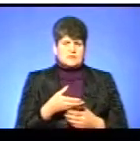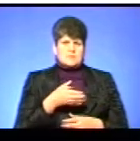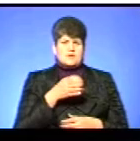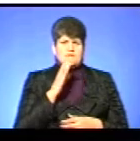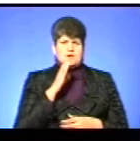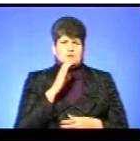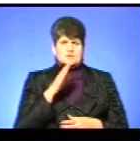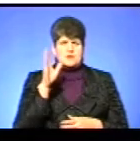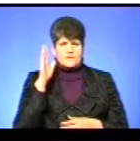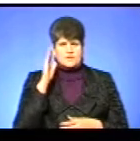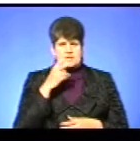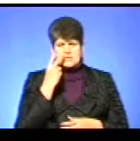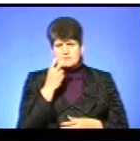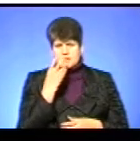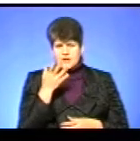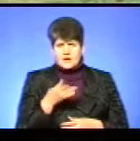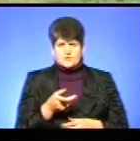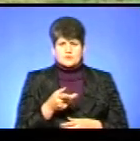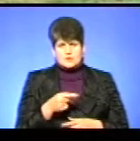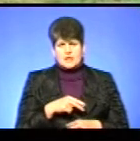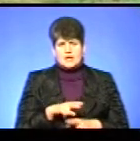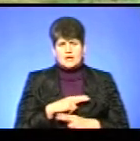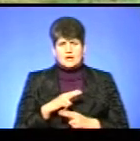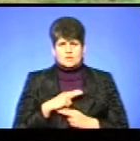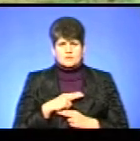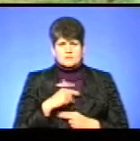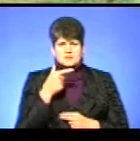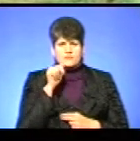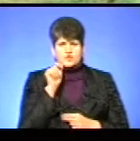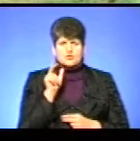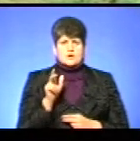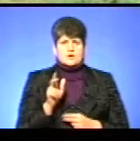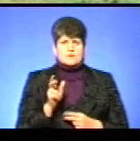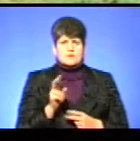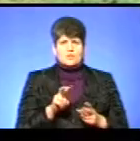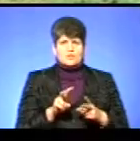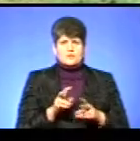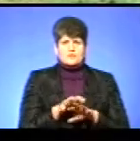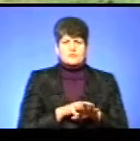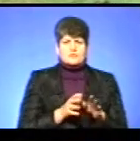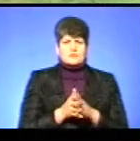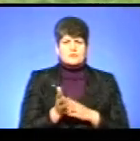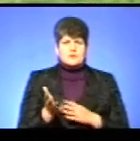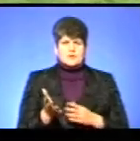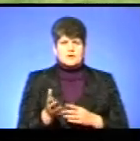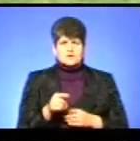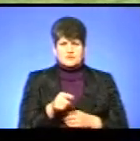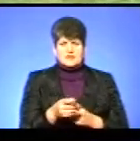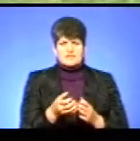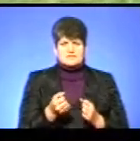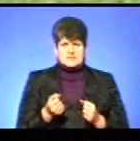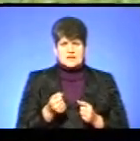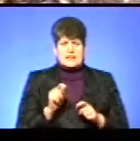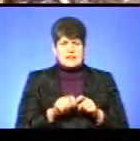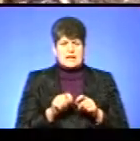смердячої, де вони численно гинуть. Позавчора приходили, надівали білі рукавички, а чи вони взяли їх на